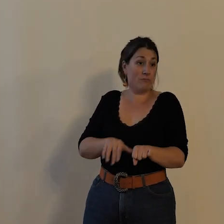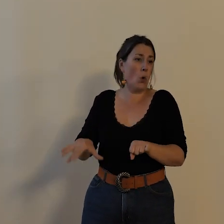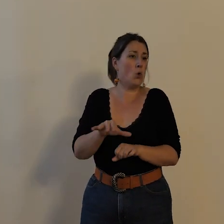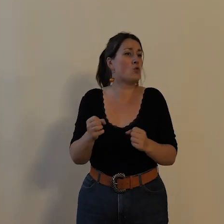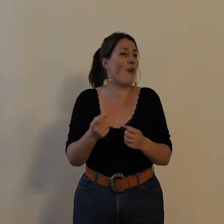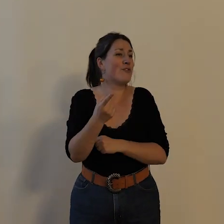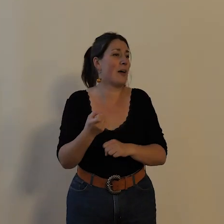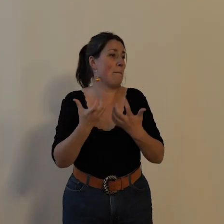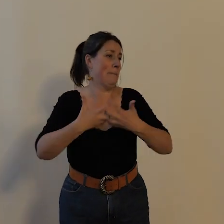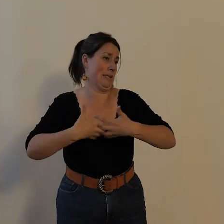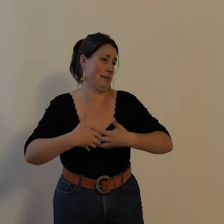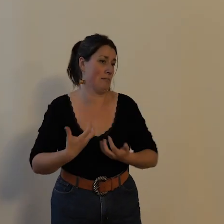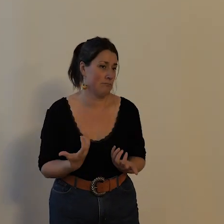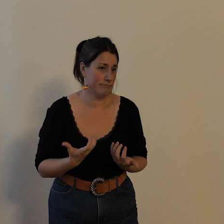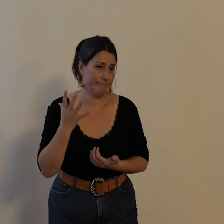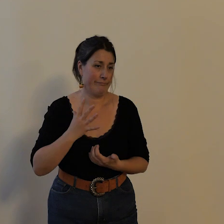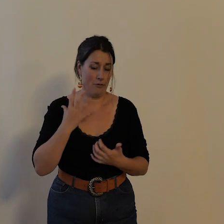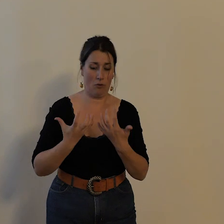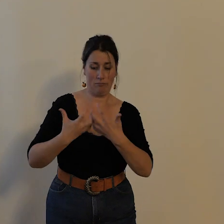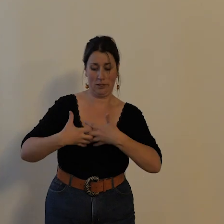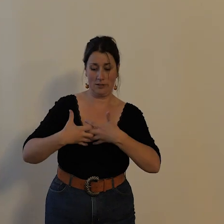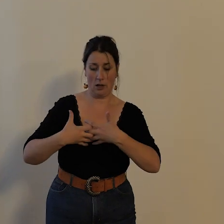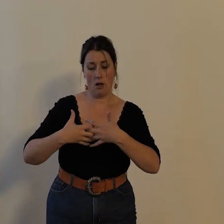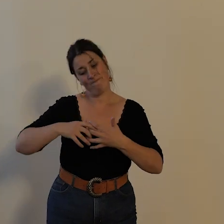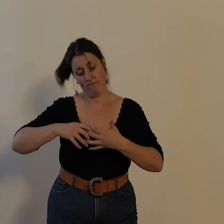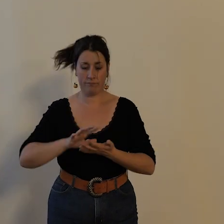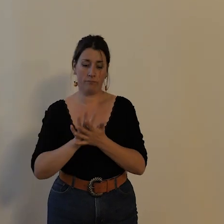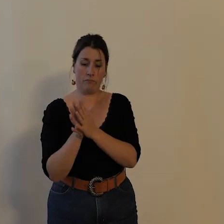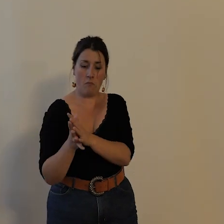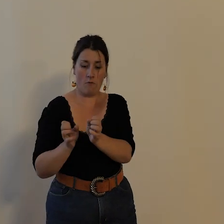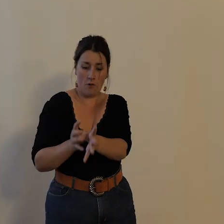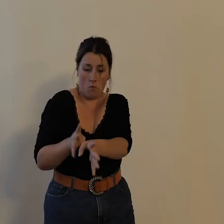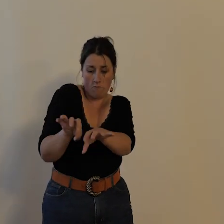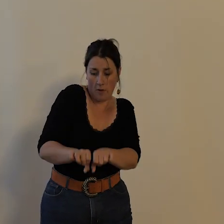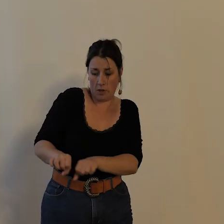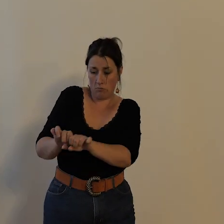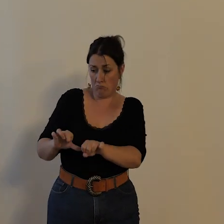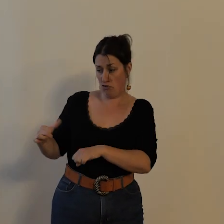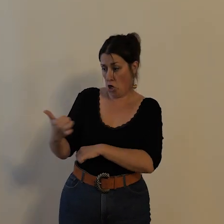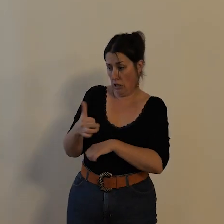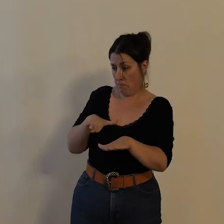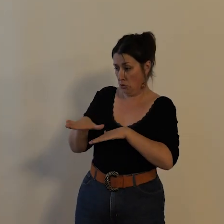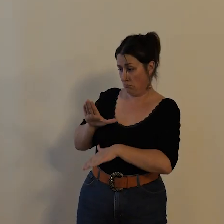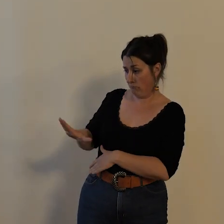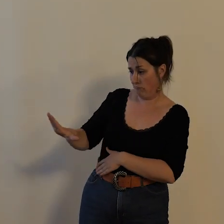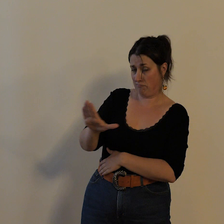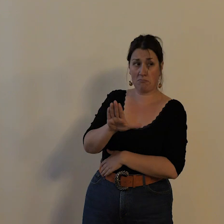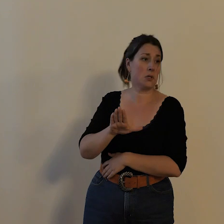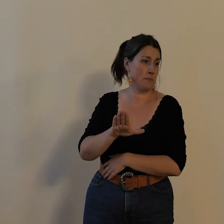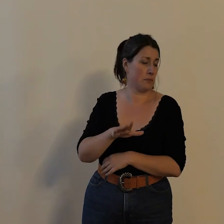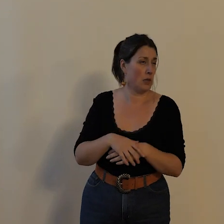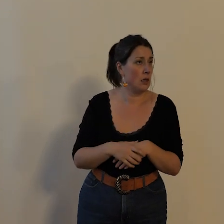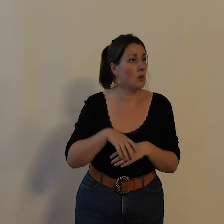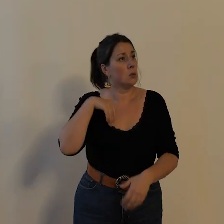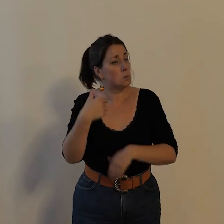mécaniciens qui fabriquent eux-mêmes les bicyclettes chacun avec leur façon et lorsqu'ils réussissent à